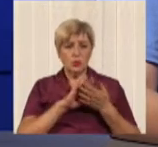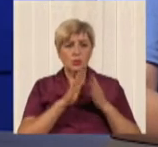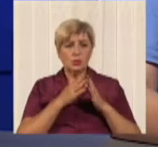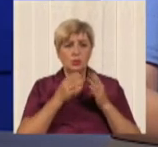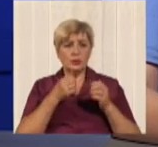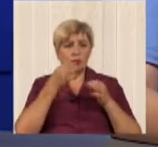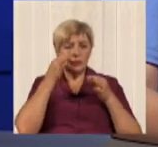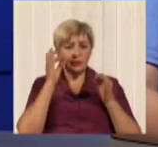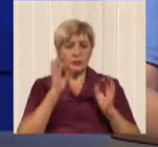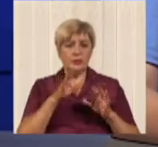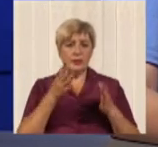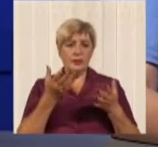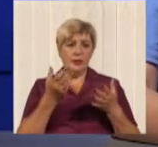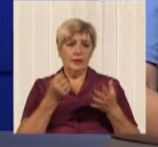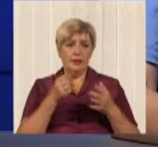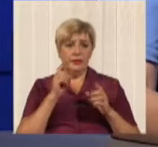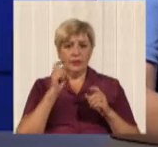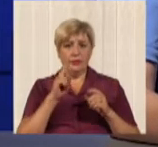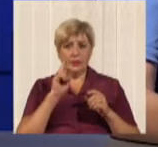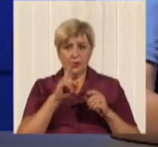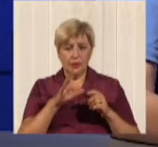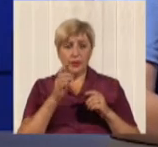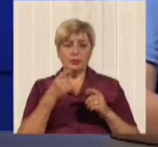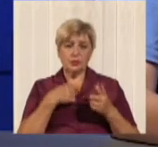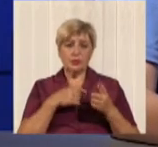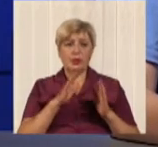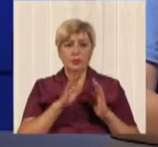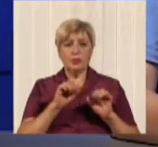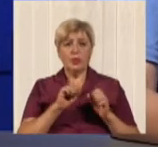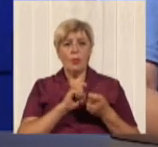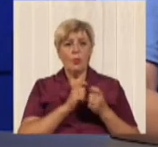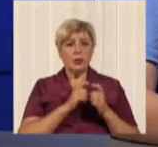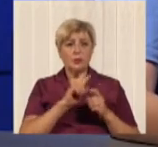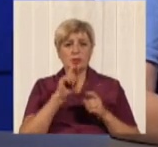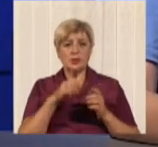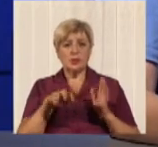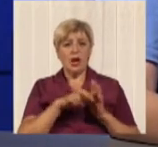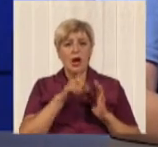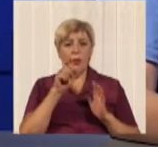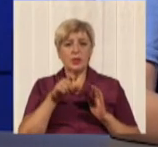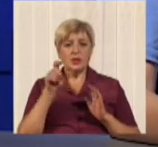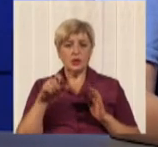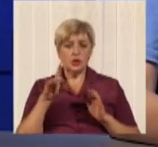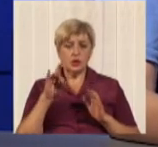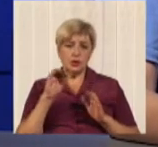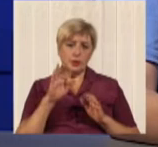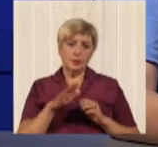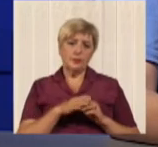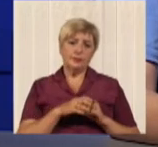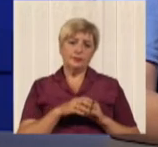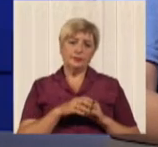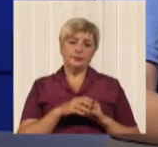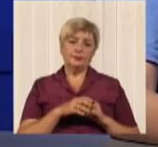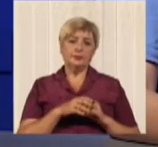понимая, що автобуси – це частні перевозки, а електротранспорт – це все ж наше городське імущество. От этого зависят от менеджмента